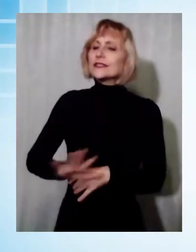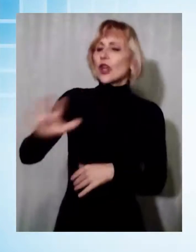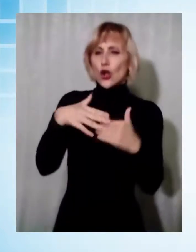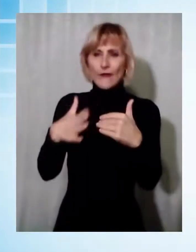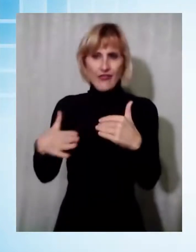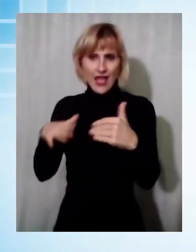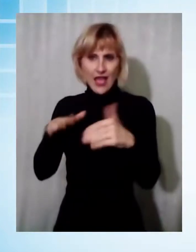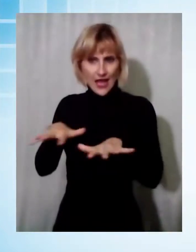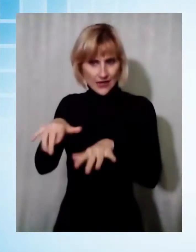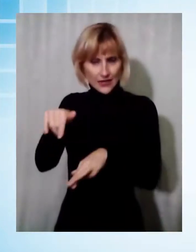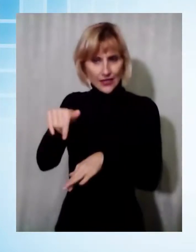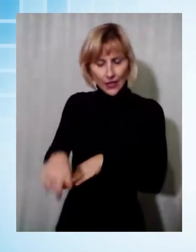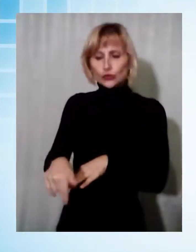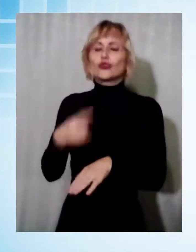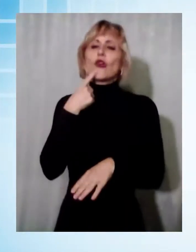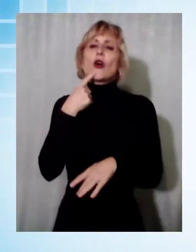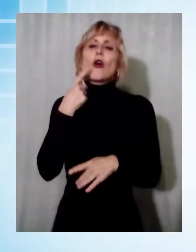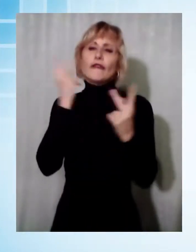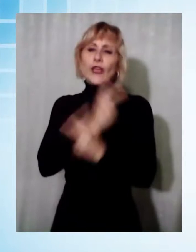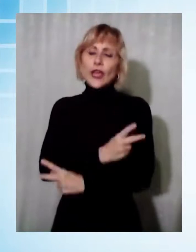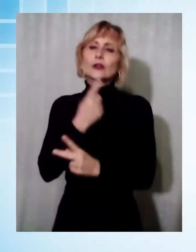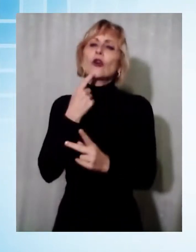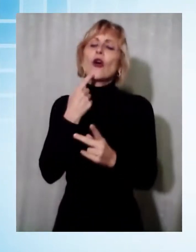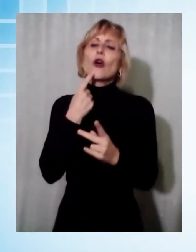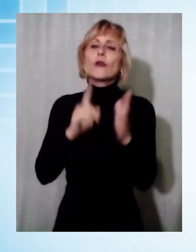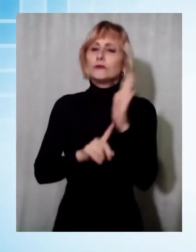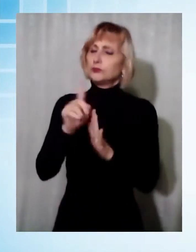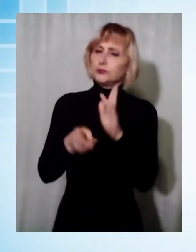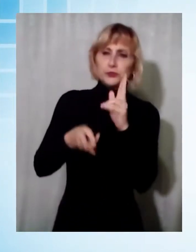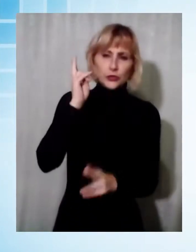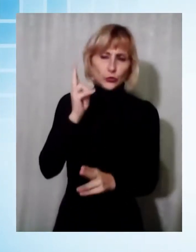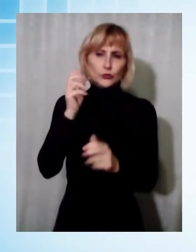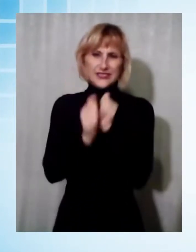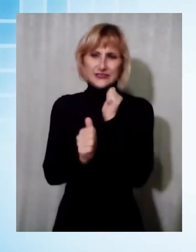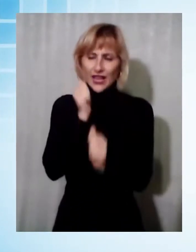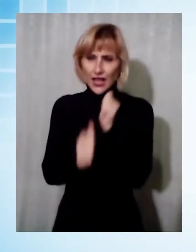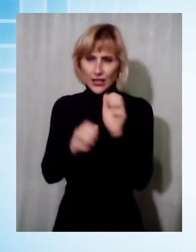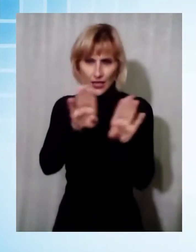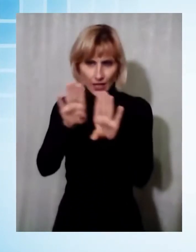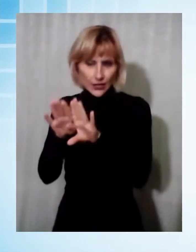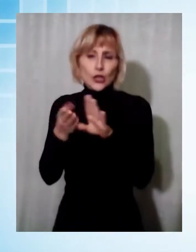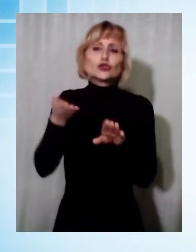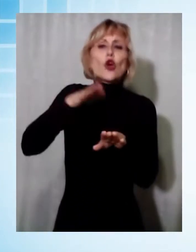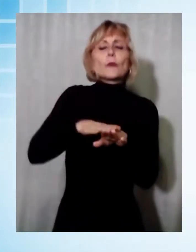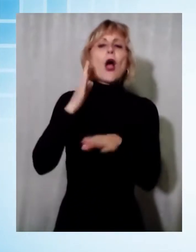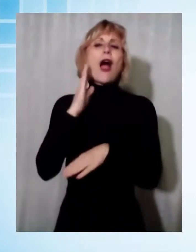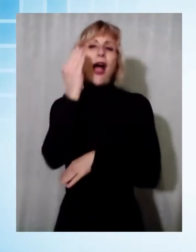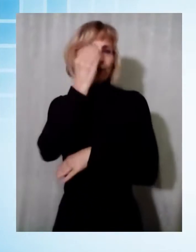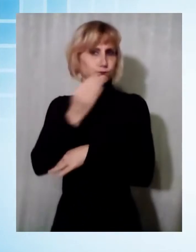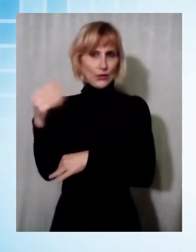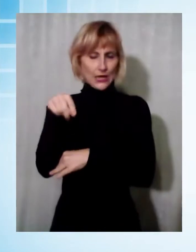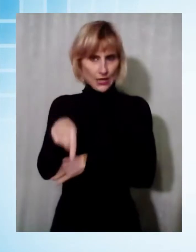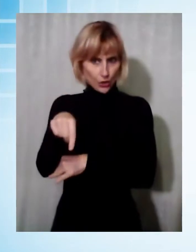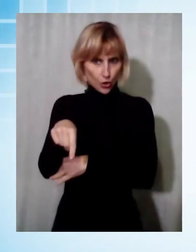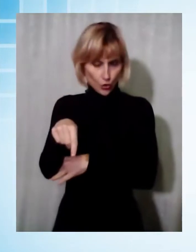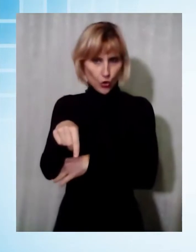stanno subendo maggiormente gli effetti delle chiusure e dei PCM. Nel caso del settore alberghiero, che seppure non toccato direttamente